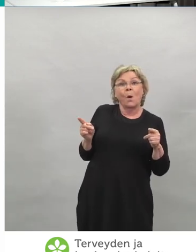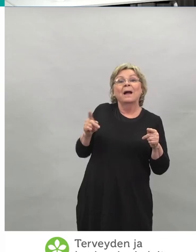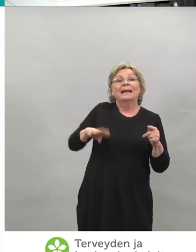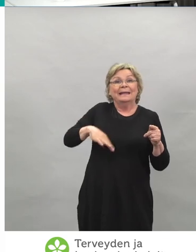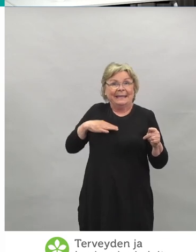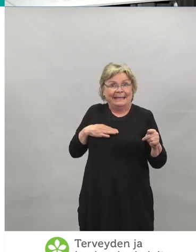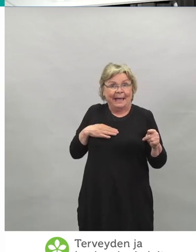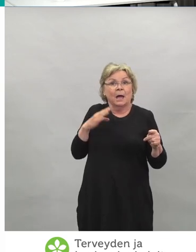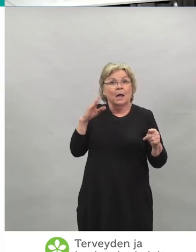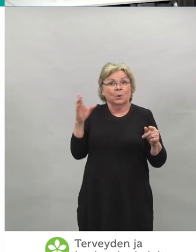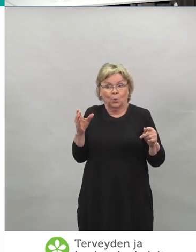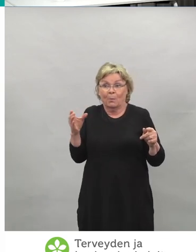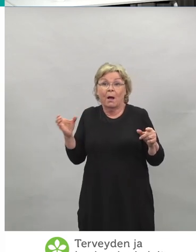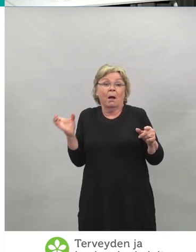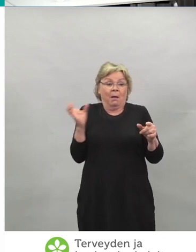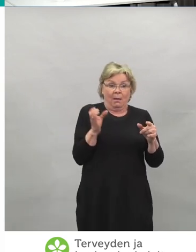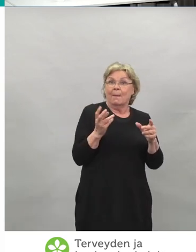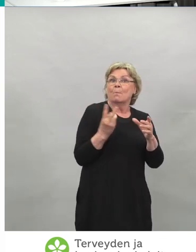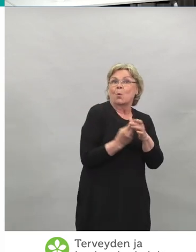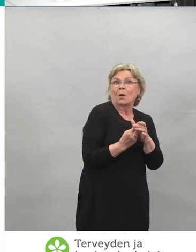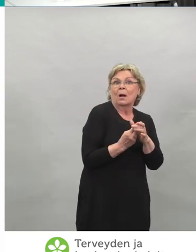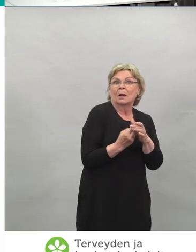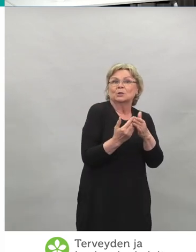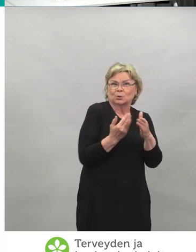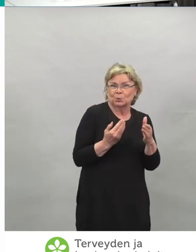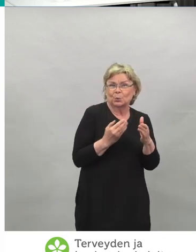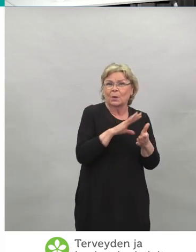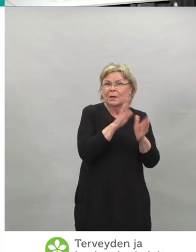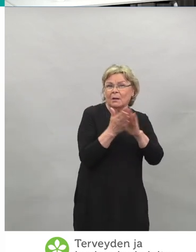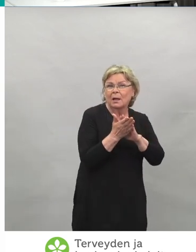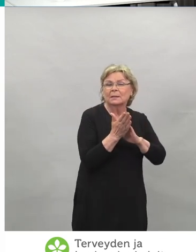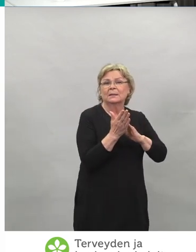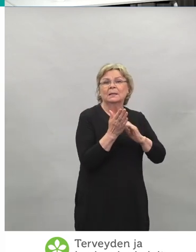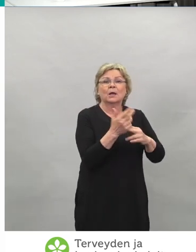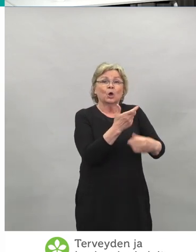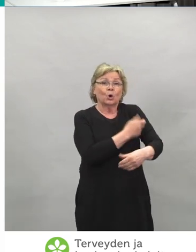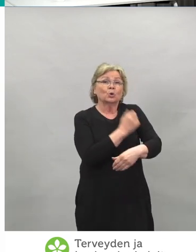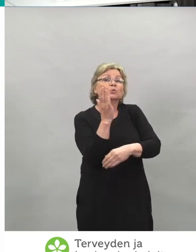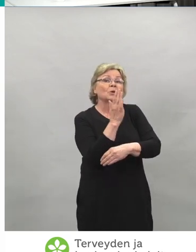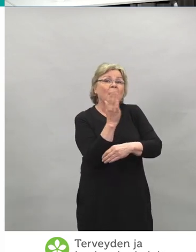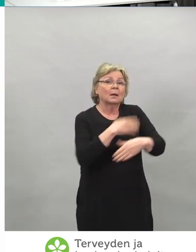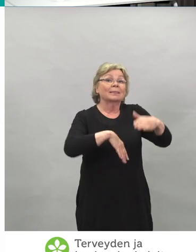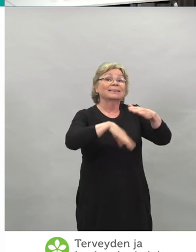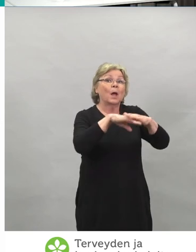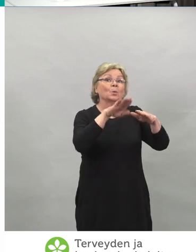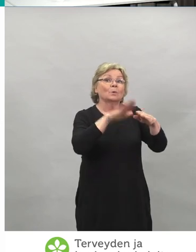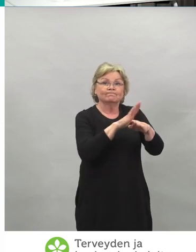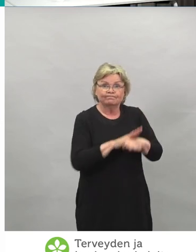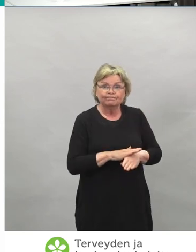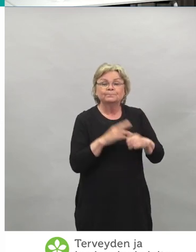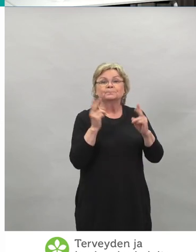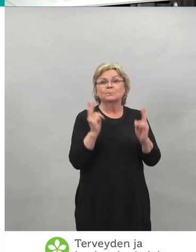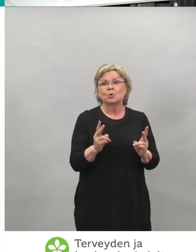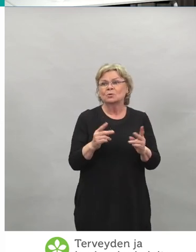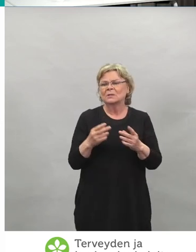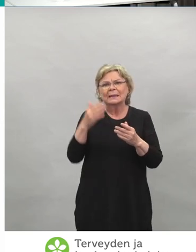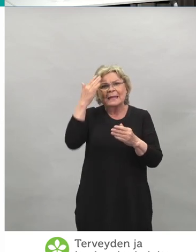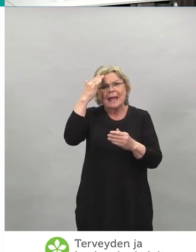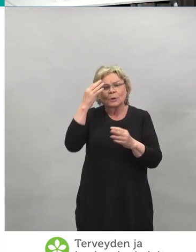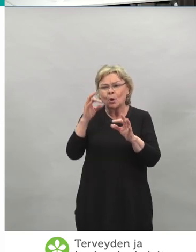kaikki ajat täyteen. Ja sitten toinen vielä yksi asia on tieto saatavien rokotteen määristä kunnittain.